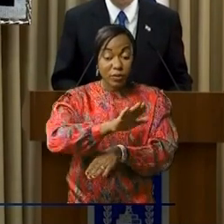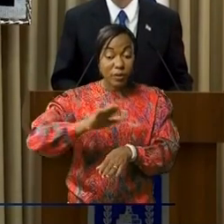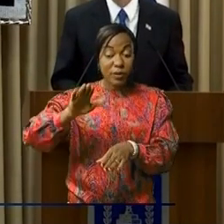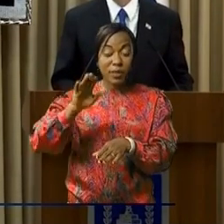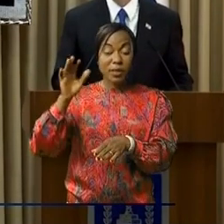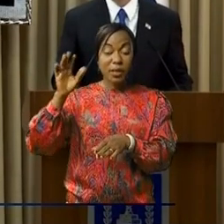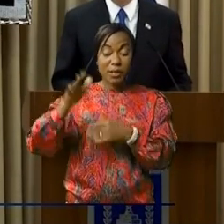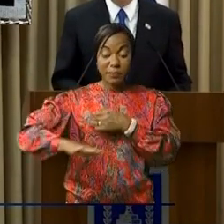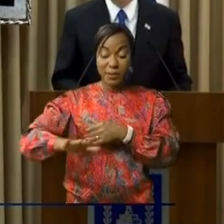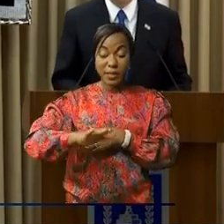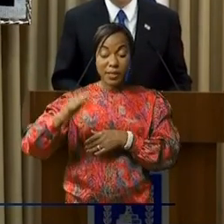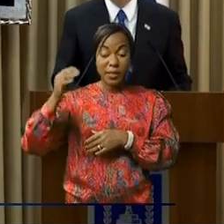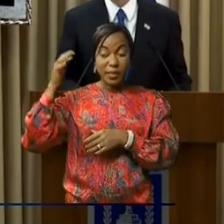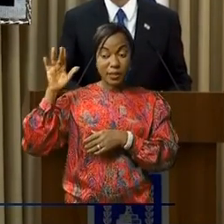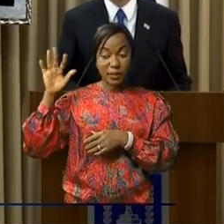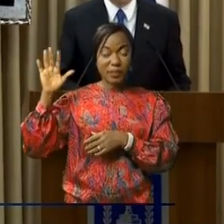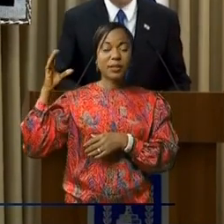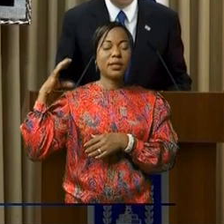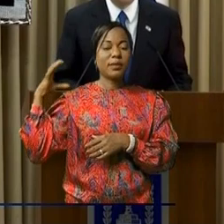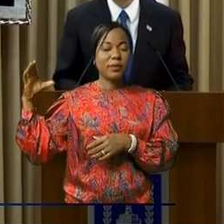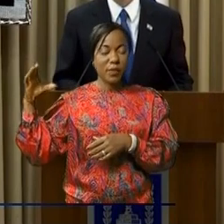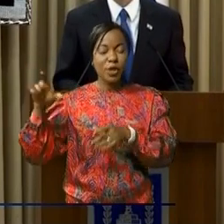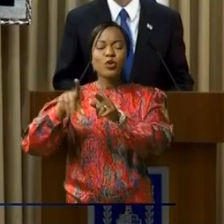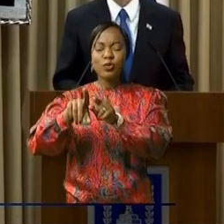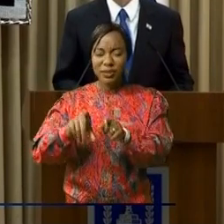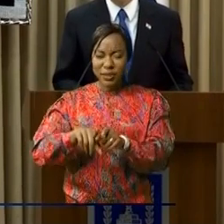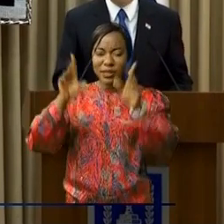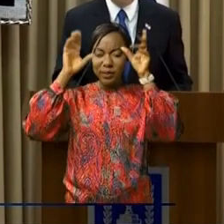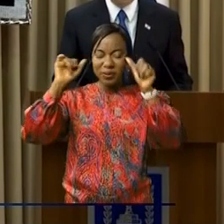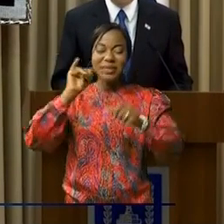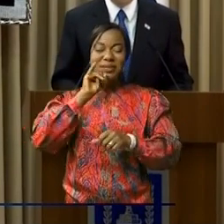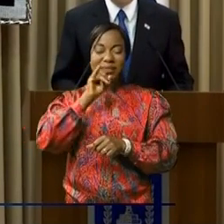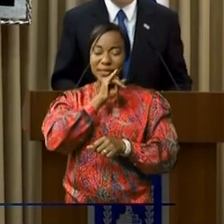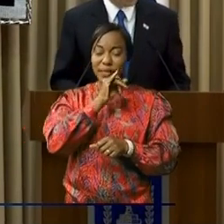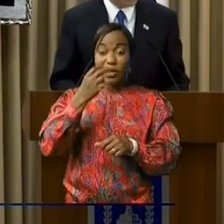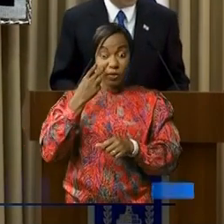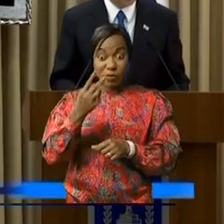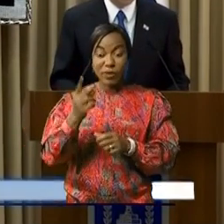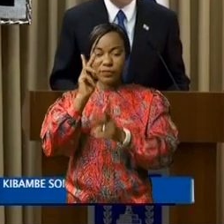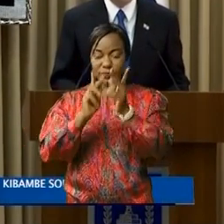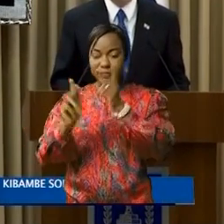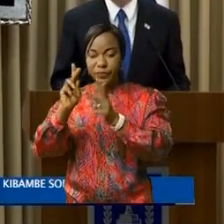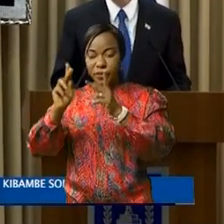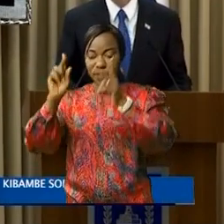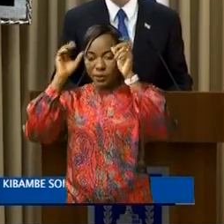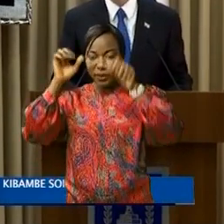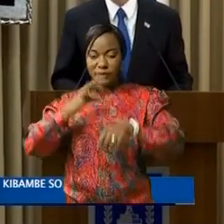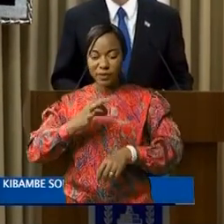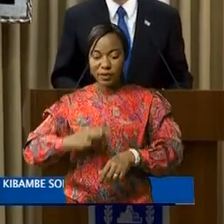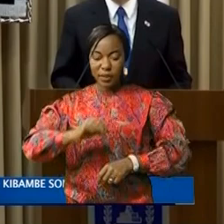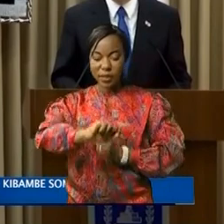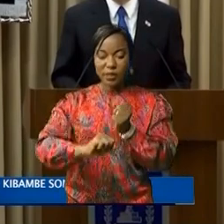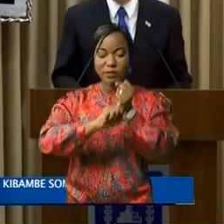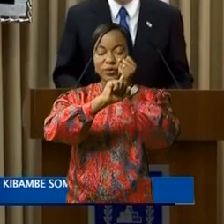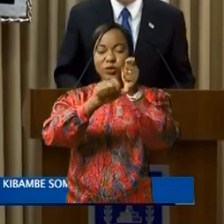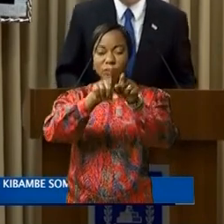Kinshasa. Fin des citations. Le Président israélien a émis le vœu de voir cette visite de son homologue congolais renforcer